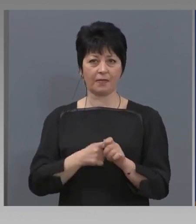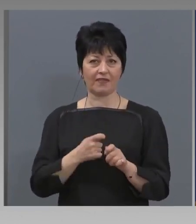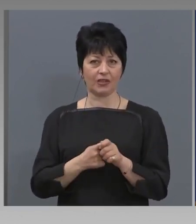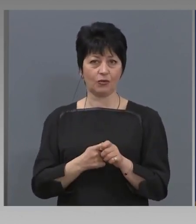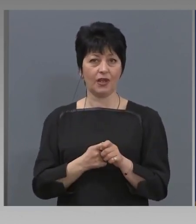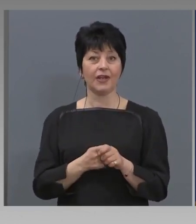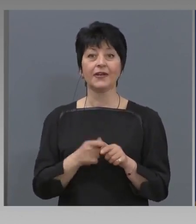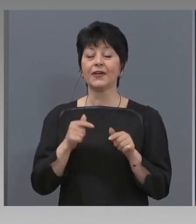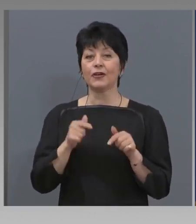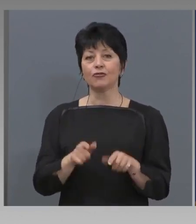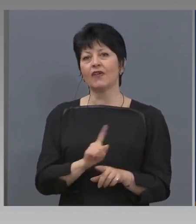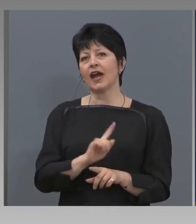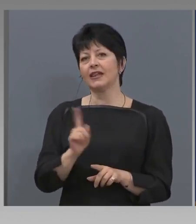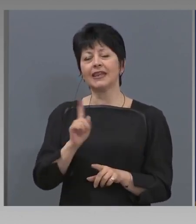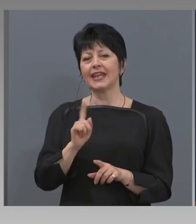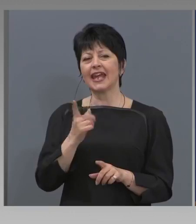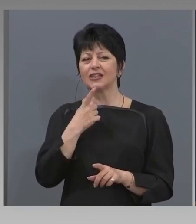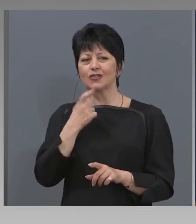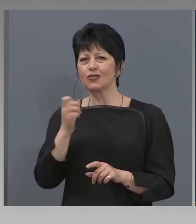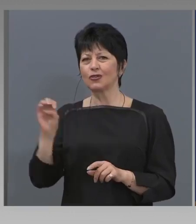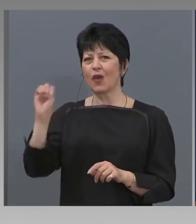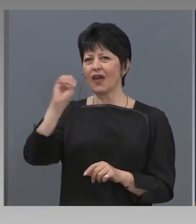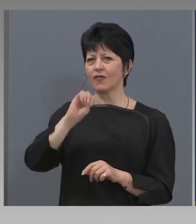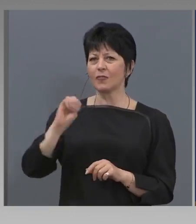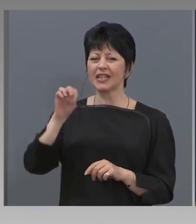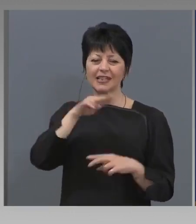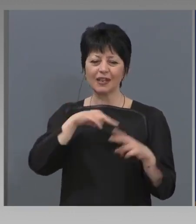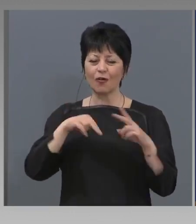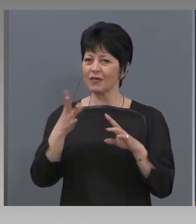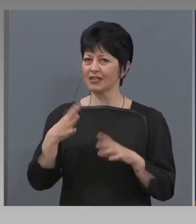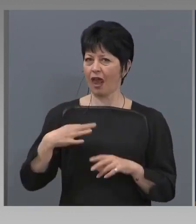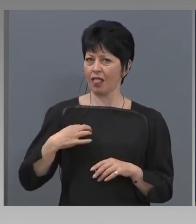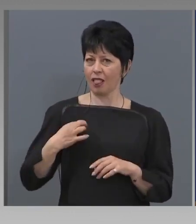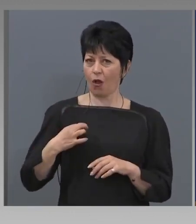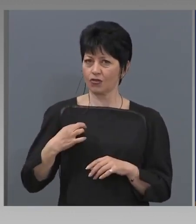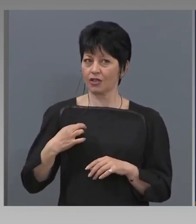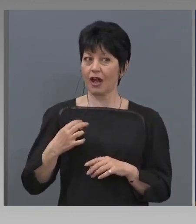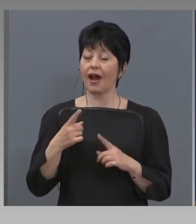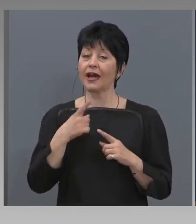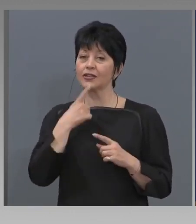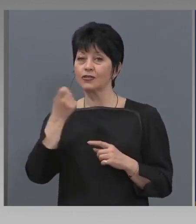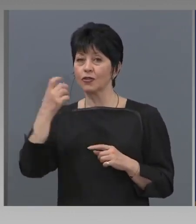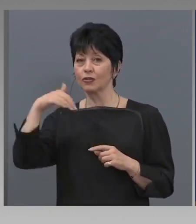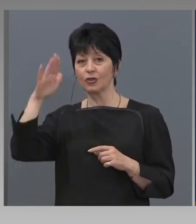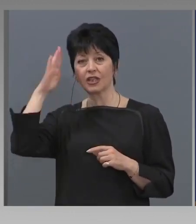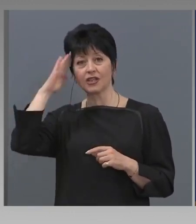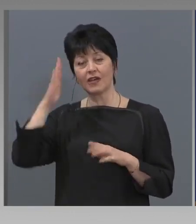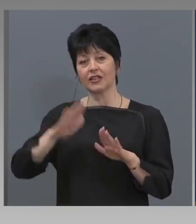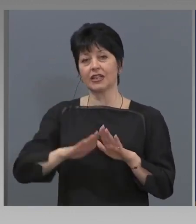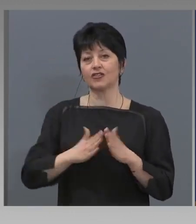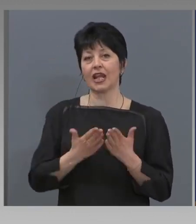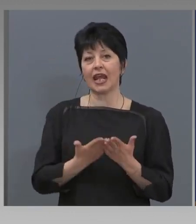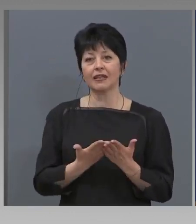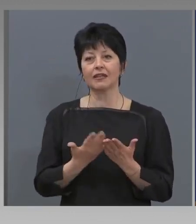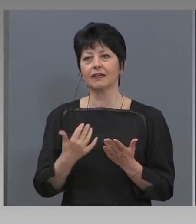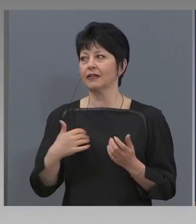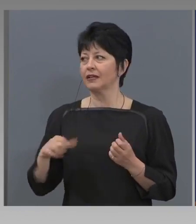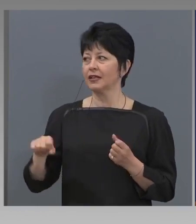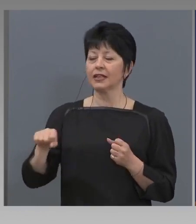Ама това не е, защото европейскията комисия е лоша, а защото държавите членки сяка една са води от